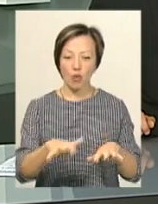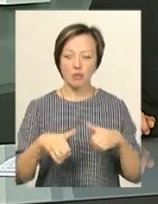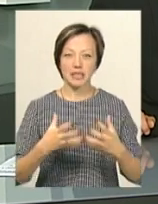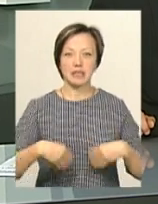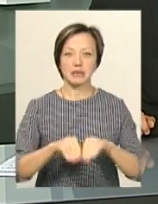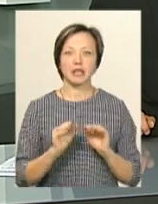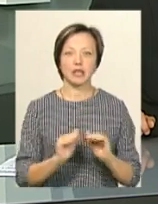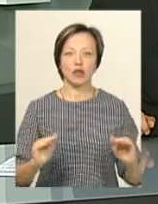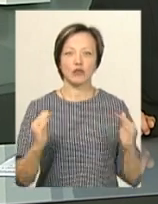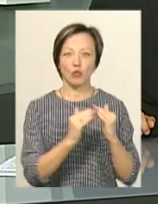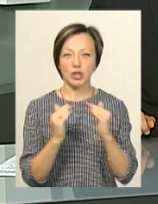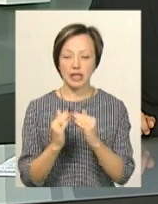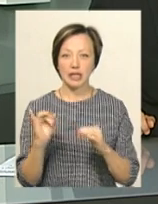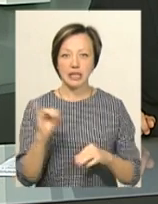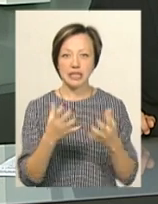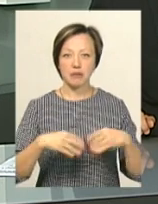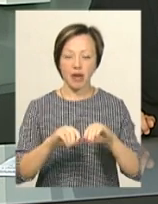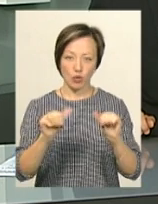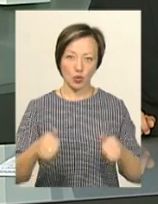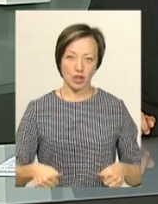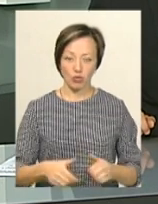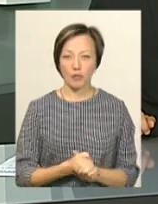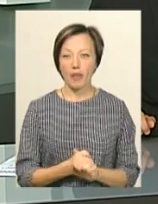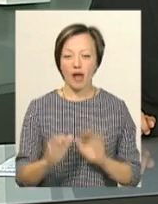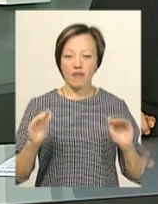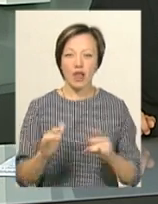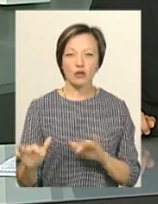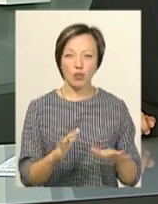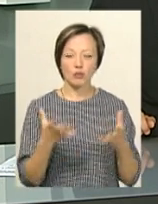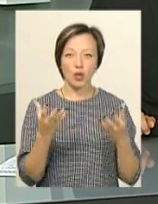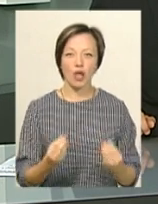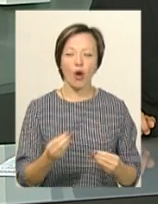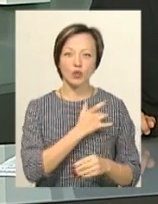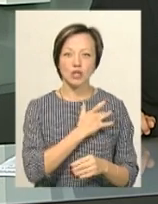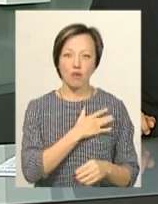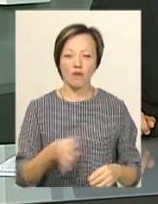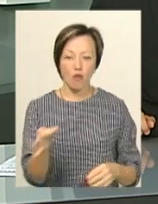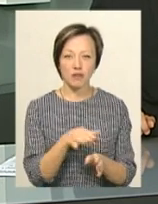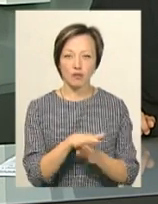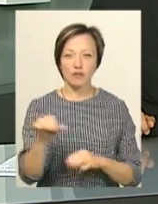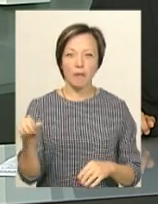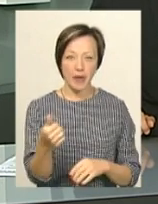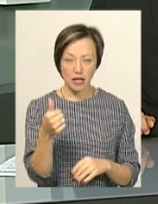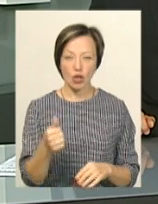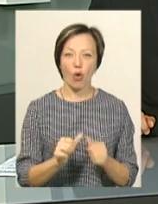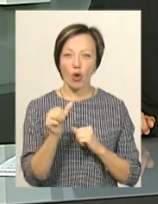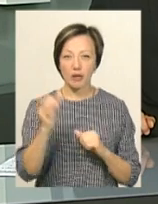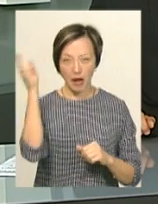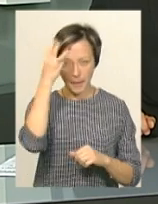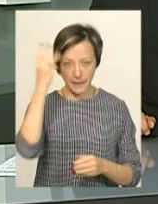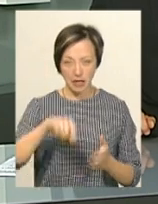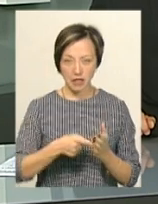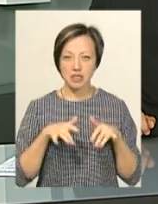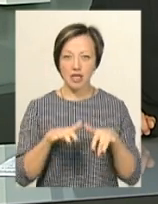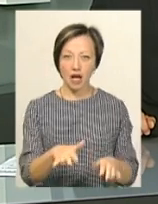сім'ях, дитячих будинках та будинках сімейного типу. Флешмоб до дня усиновлення в області відбувся вперше. Окрім Хмельницького,